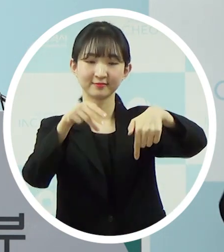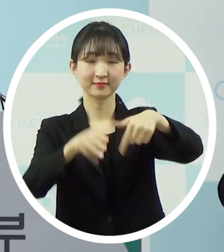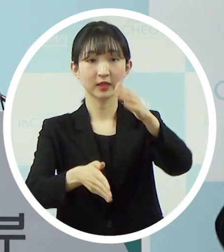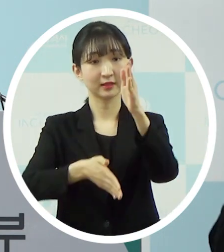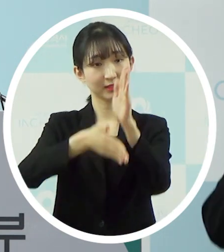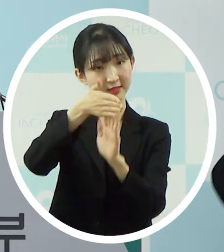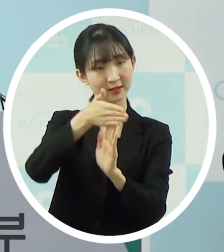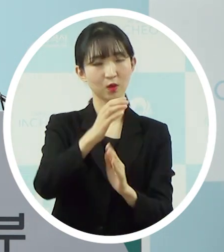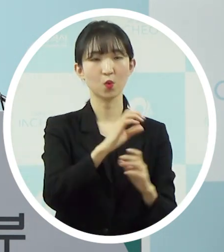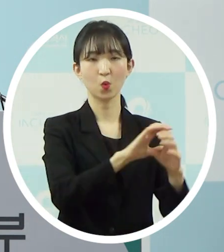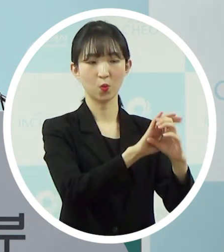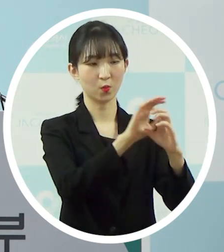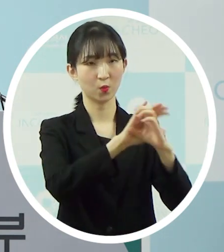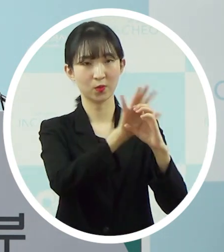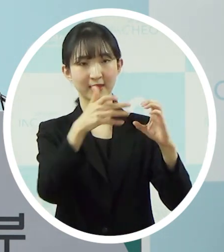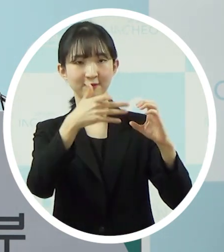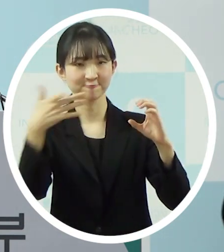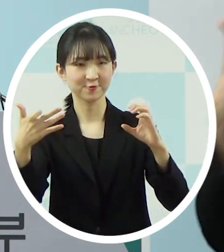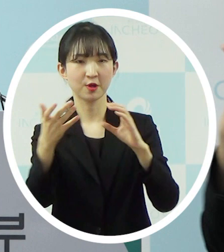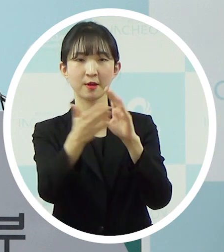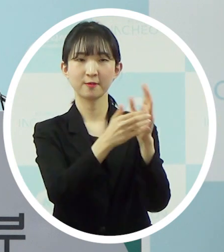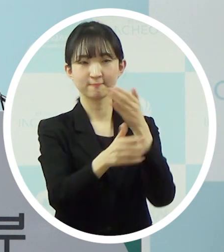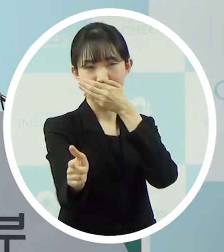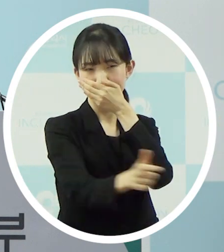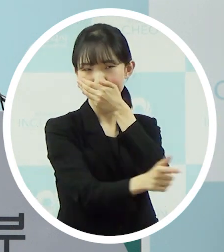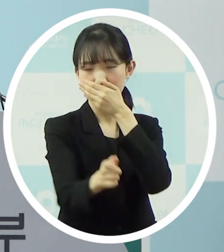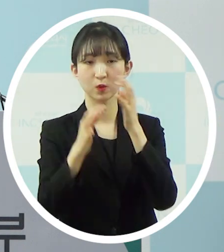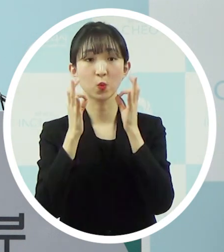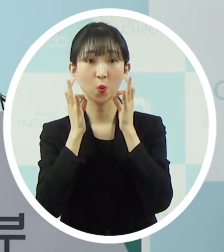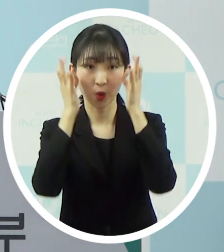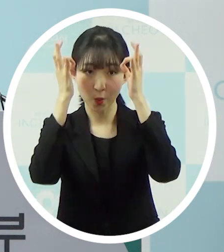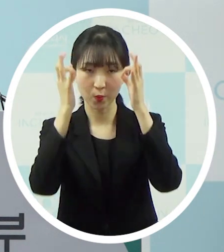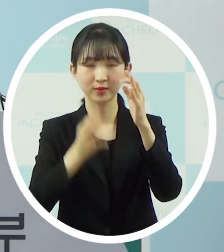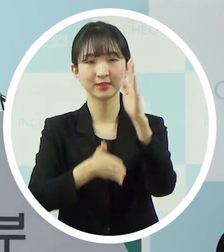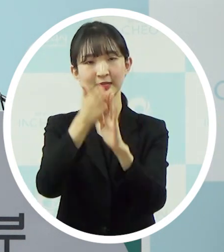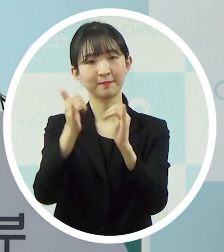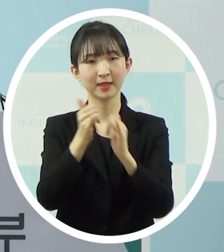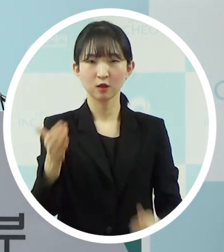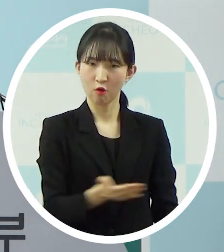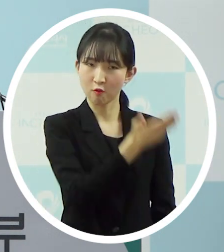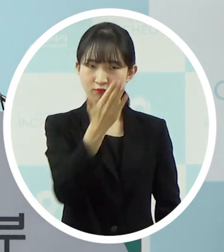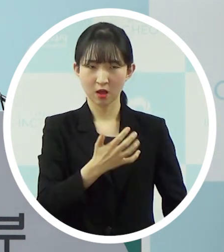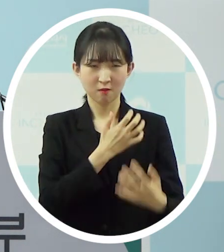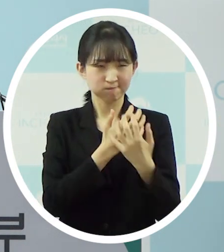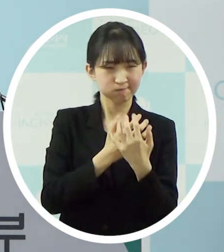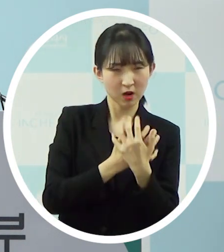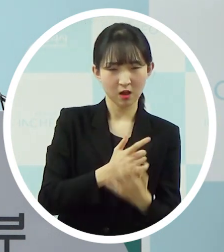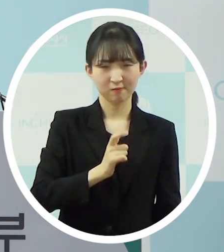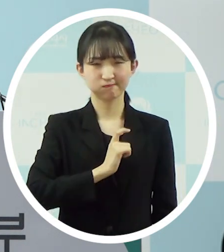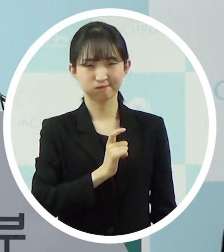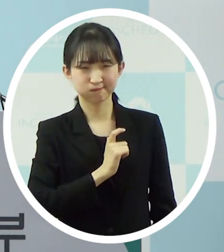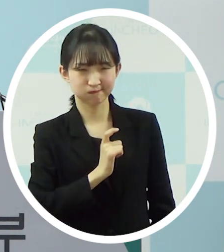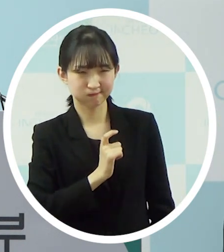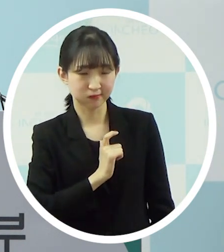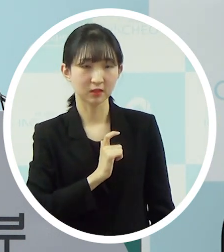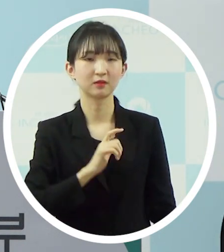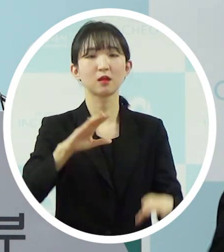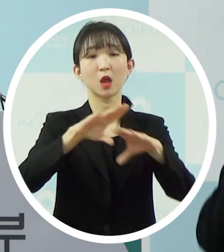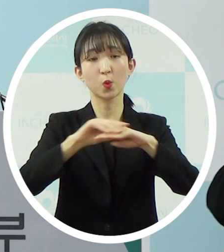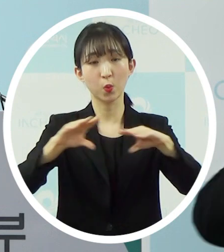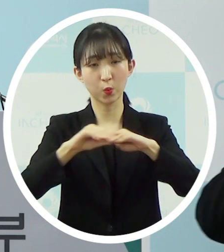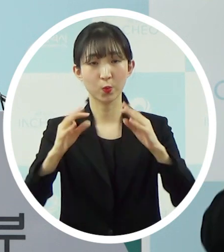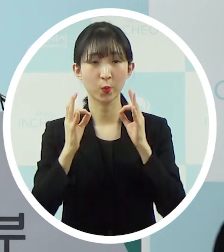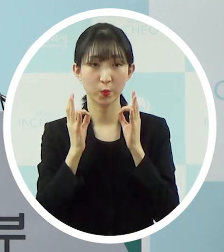코로나19 방역에 최선을 다하는 동시에 시민들의 불안감과 의문점을 적극적으로